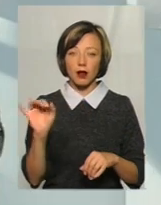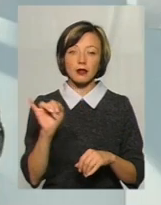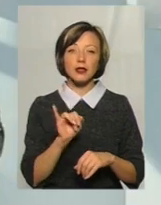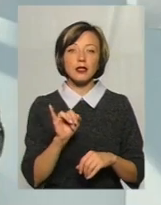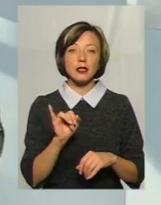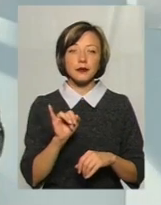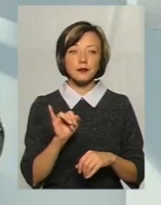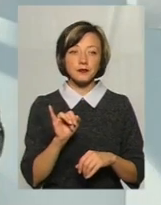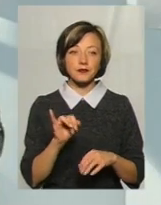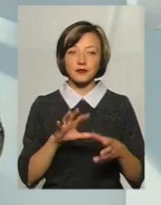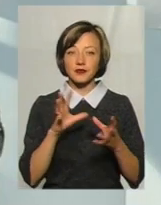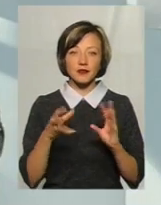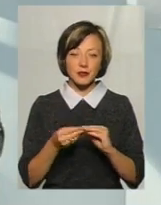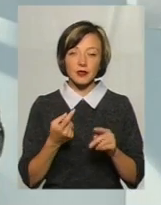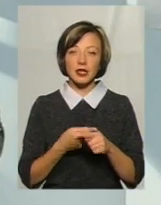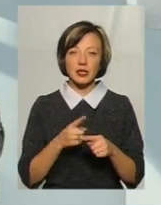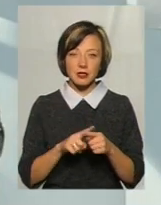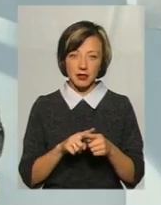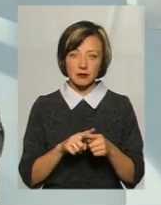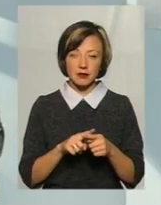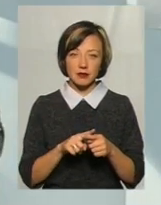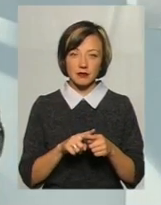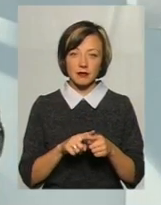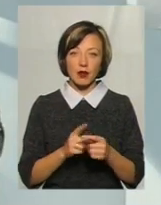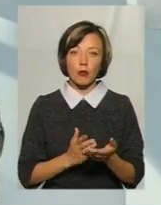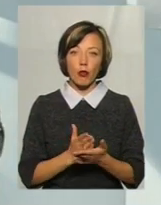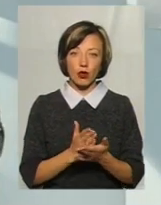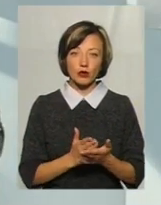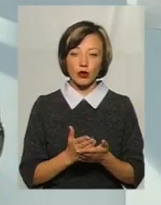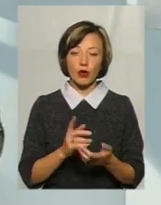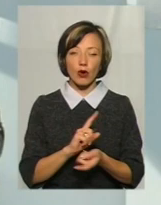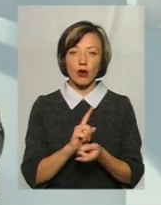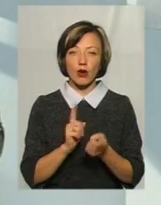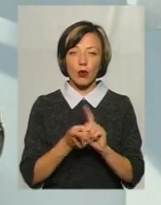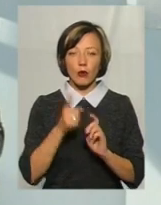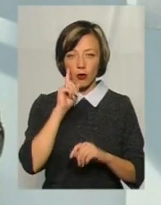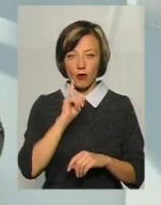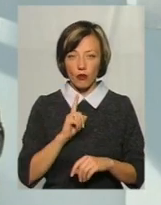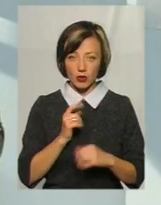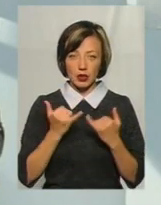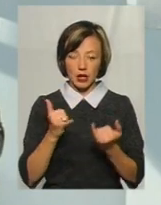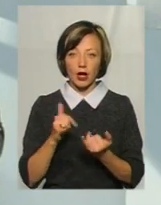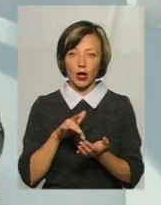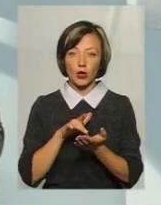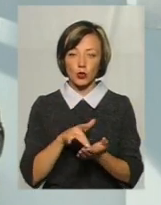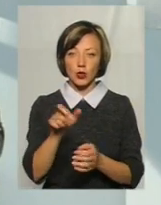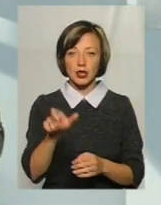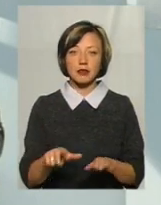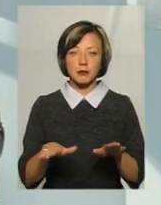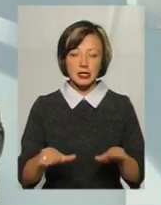І взагалі ця послуга робить комфорт для туриста і місцевого, і